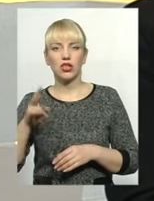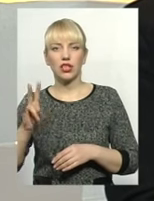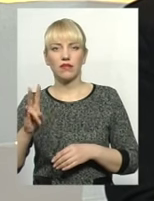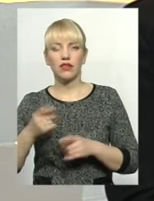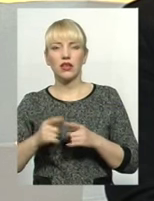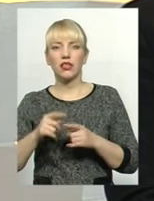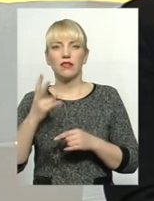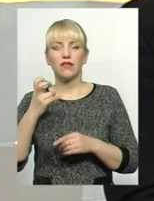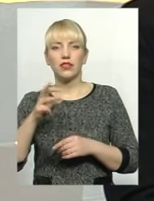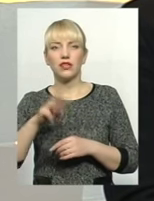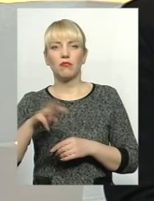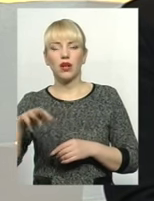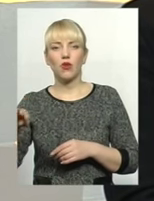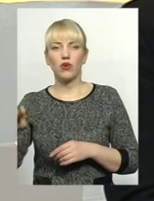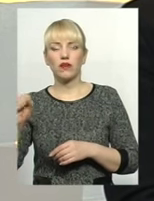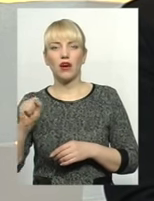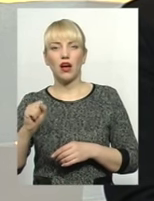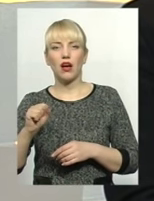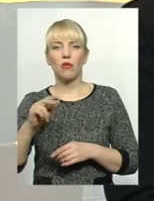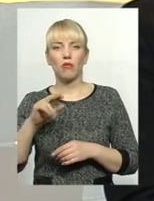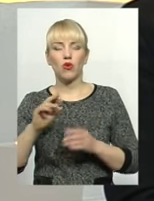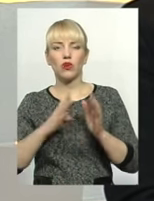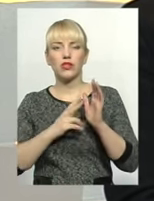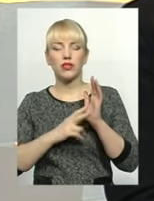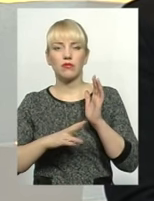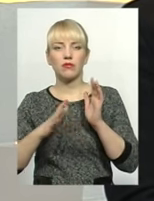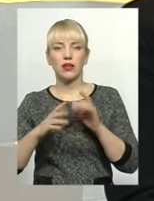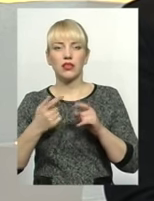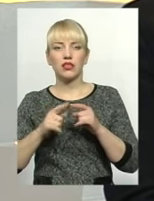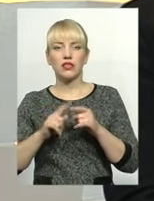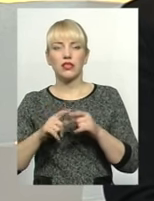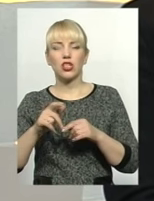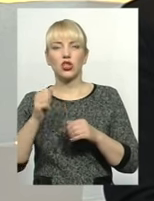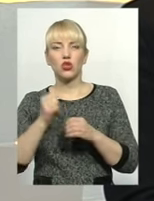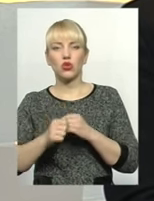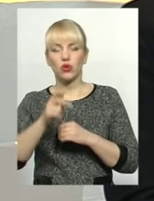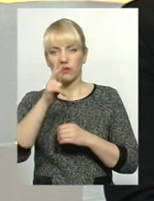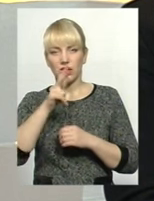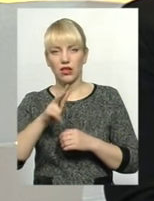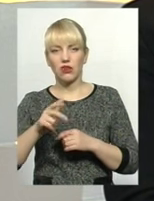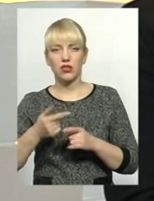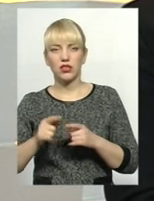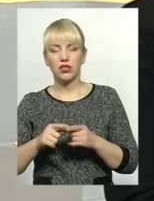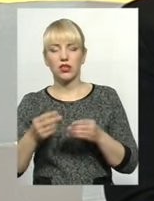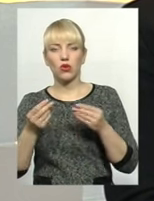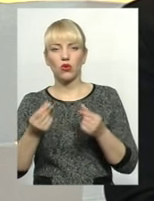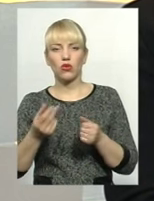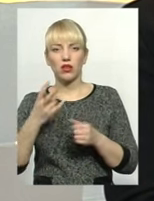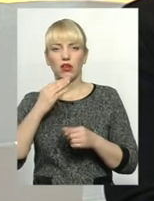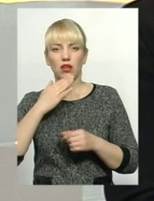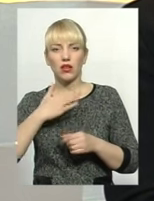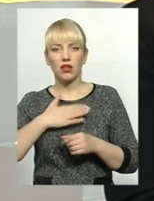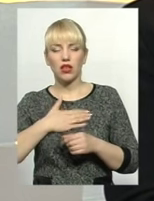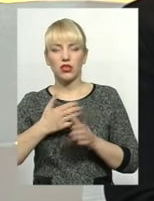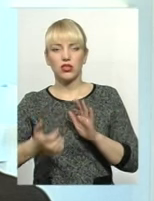200 мільйонів, а по 75 мільйонів будуть відділяти щоквартально. Справа в тім, що цих коштів на нашому члені